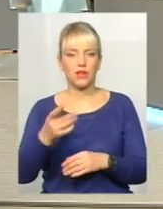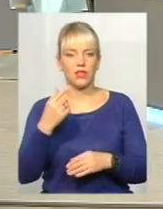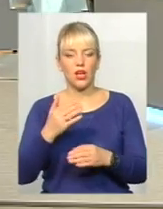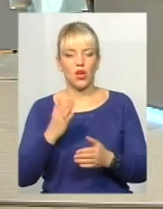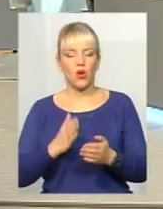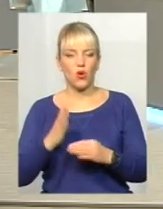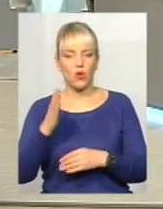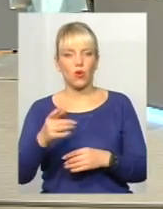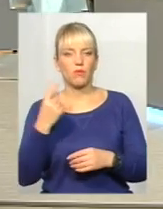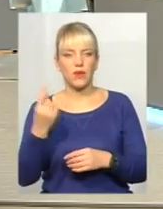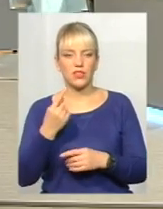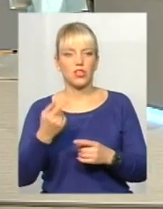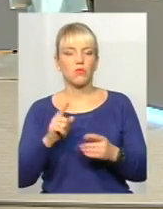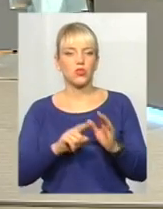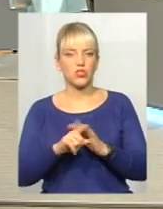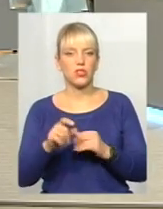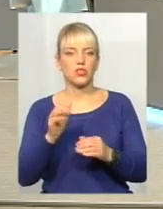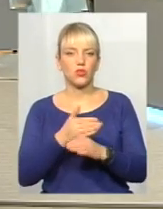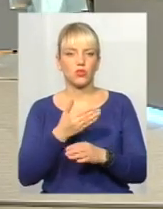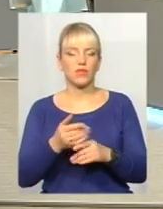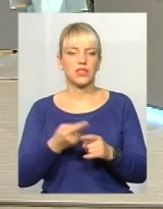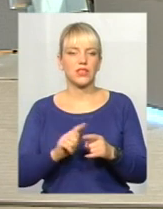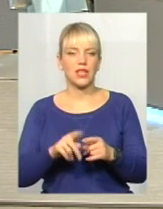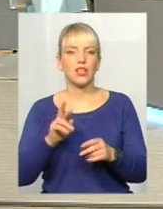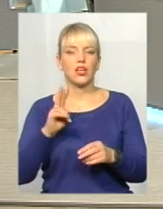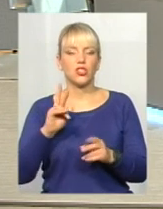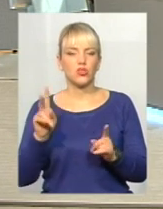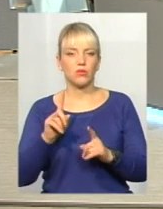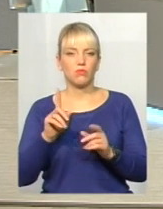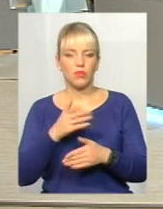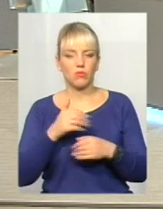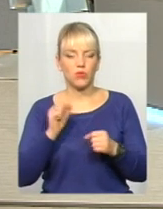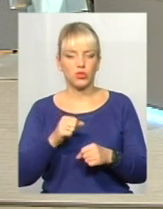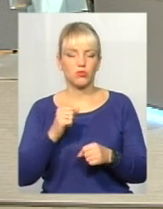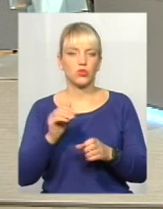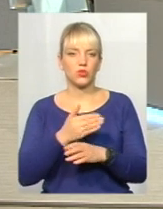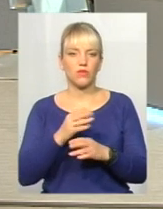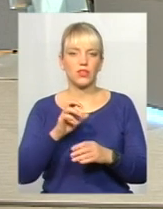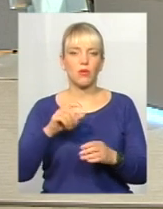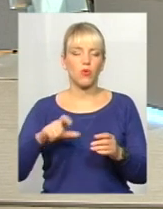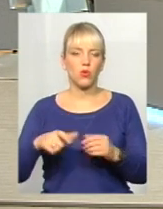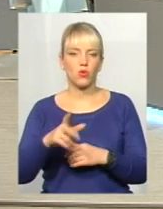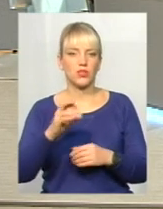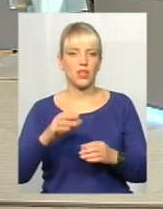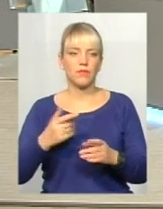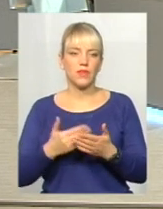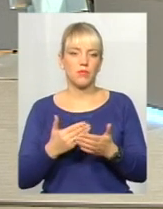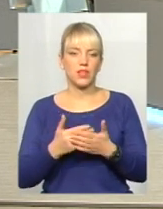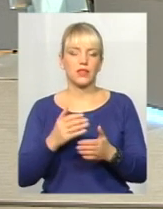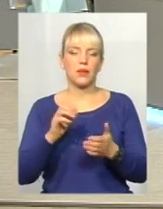сортувати в себе те, що можна здати по дорозі на роботу. Папір, пластик хоча б, скло, пляшки.